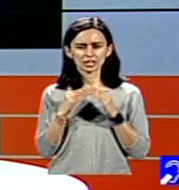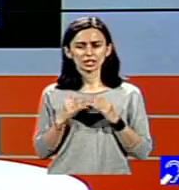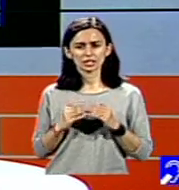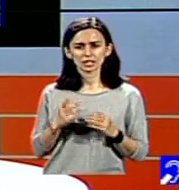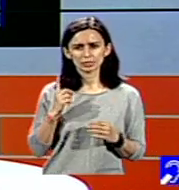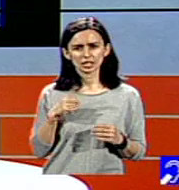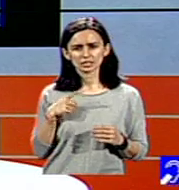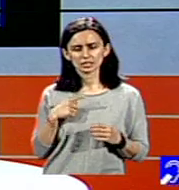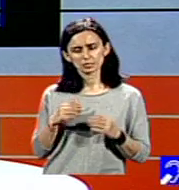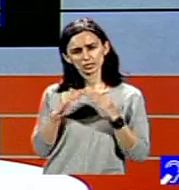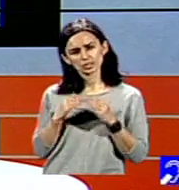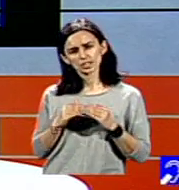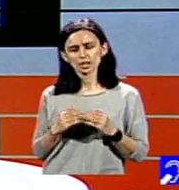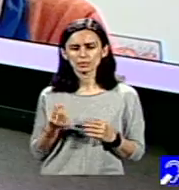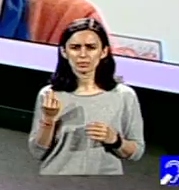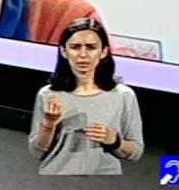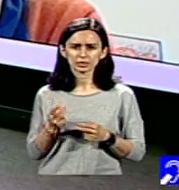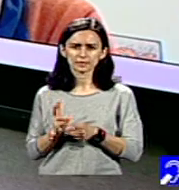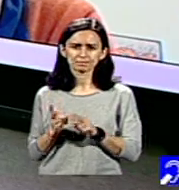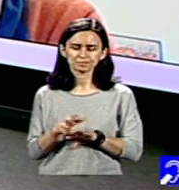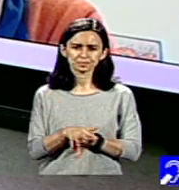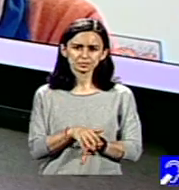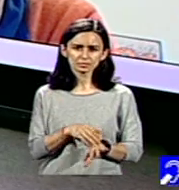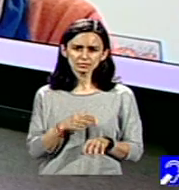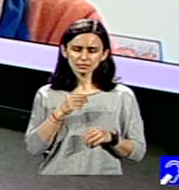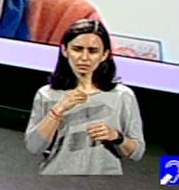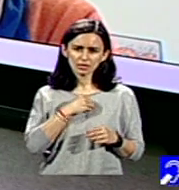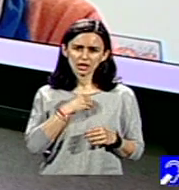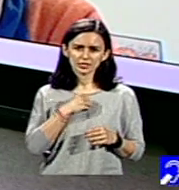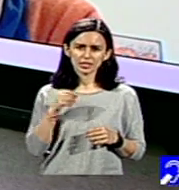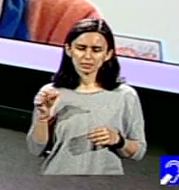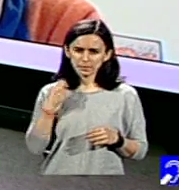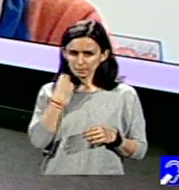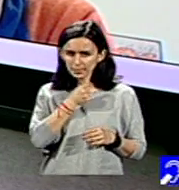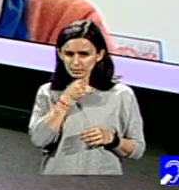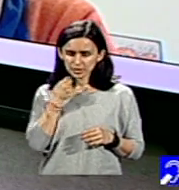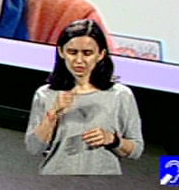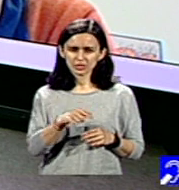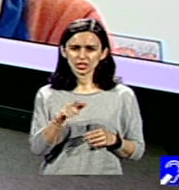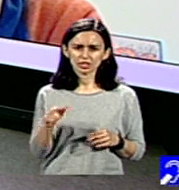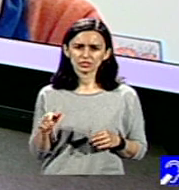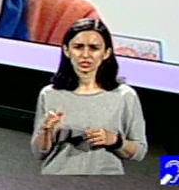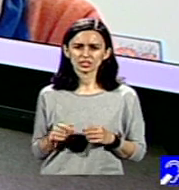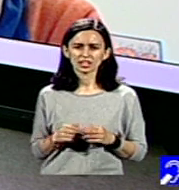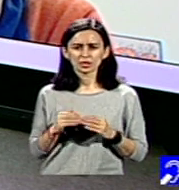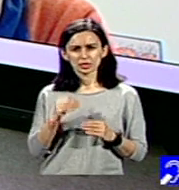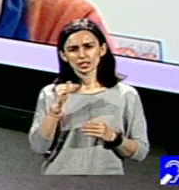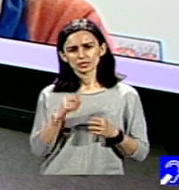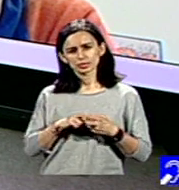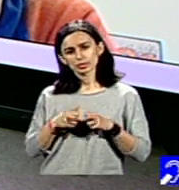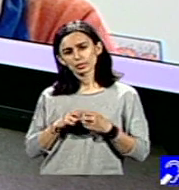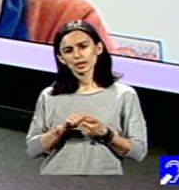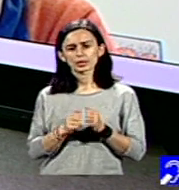într-o etapă mai bună. Cum simți că i-a afectat pe beneficiarii voștri, i-a transformat cumva, a adăugat probleme sau, din potrivă,